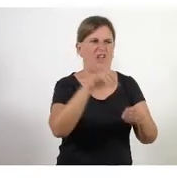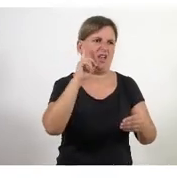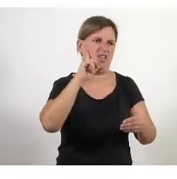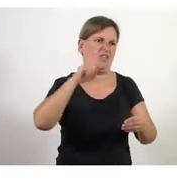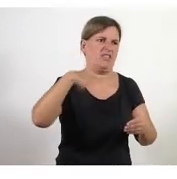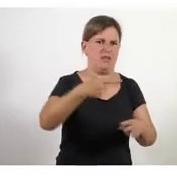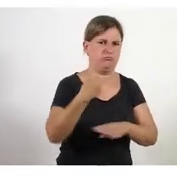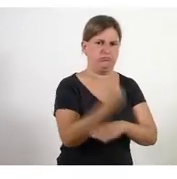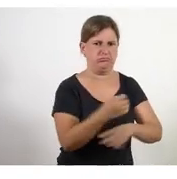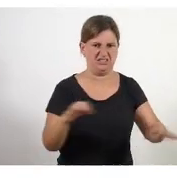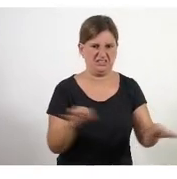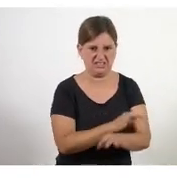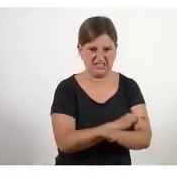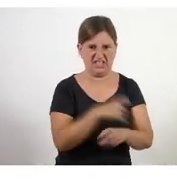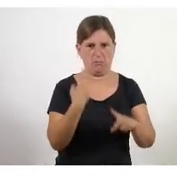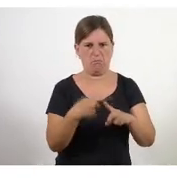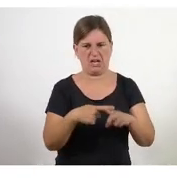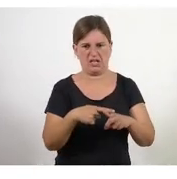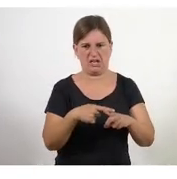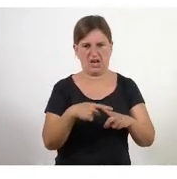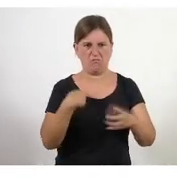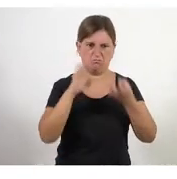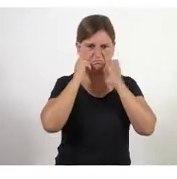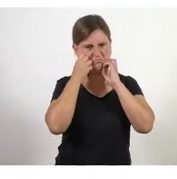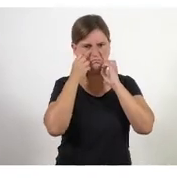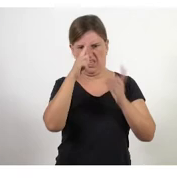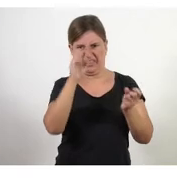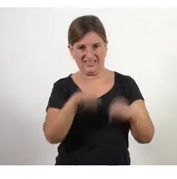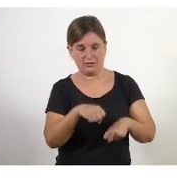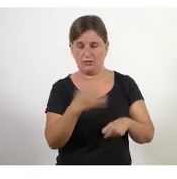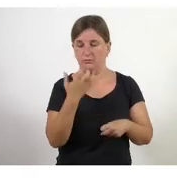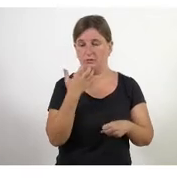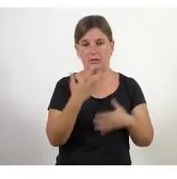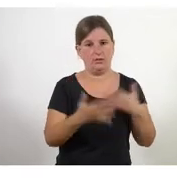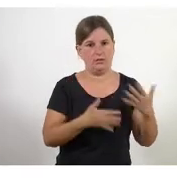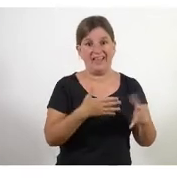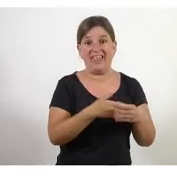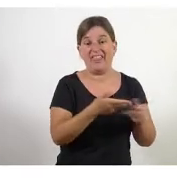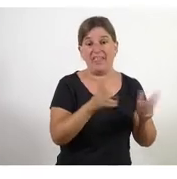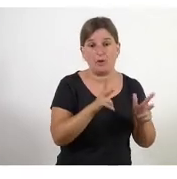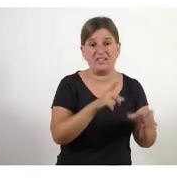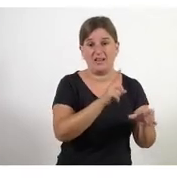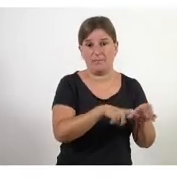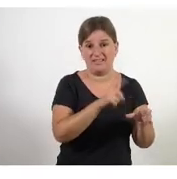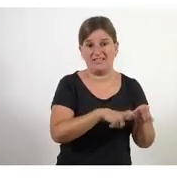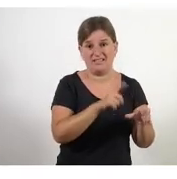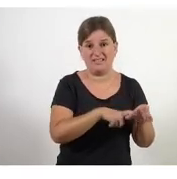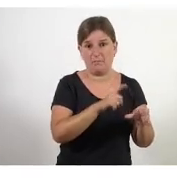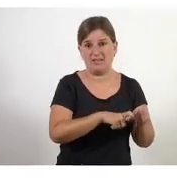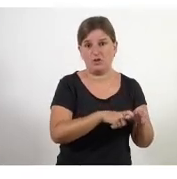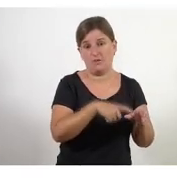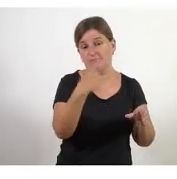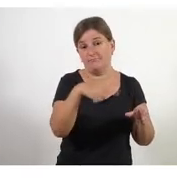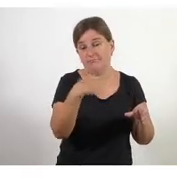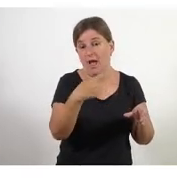no recolzava perquè es quedava ressentida per aquella decisió bueno la democràcia i el participatisme té